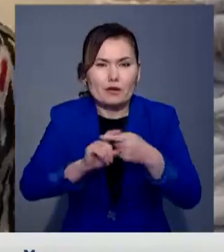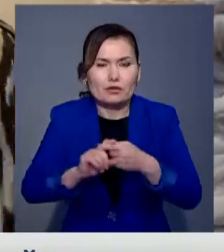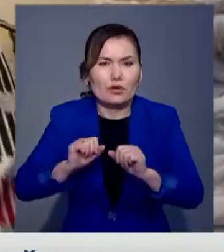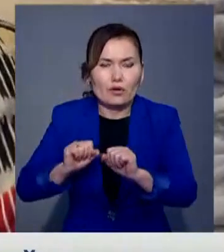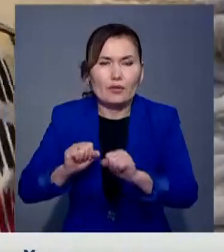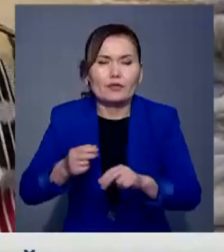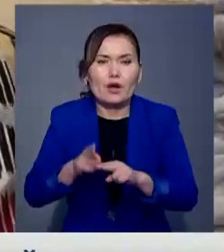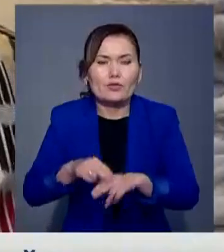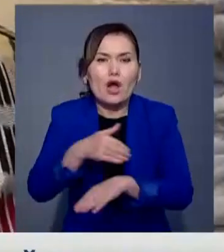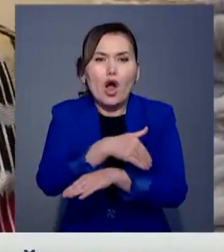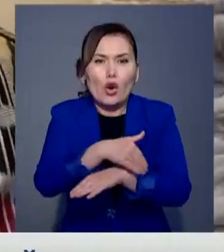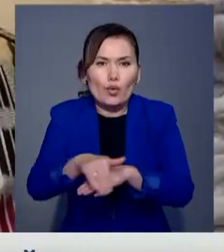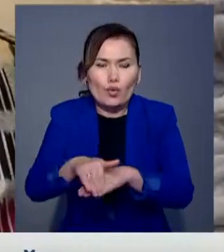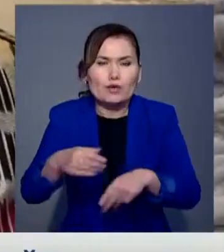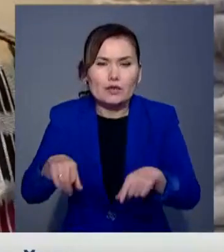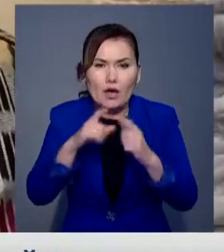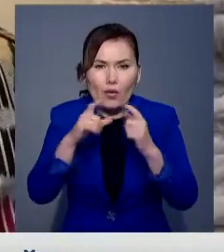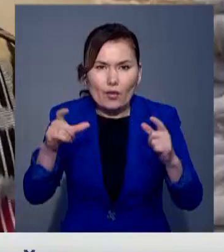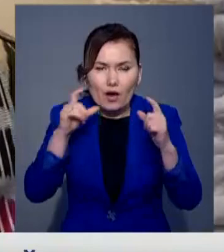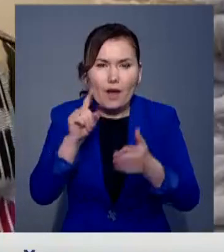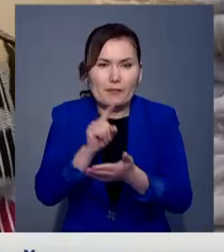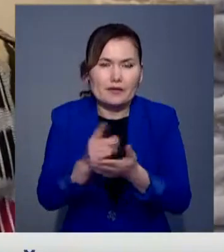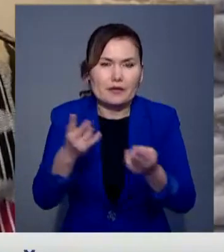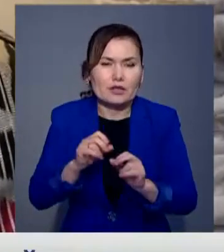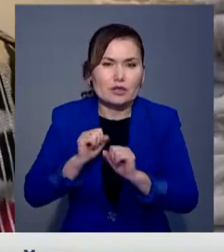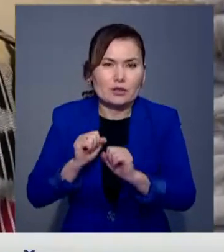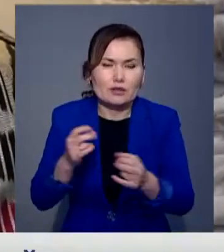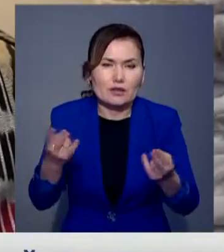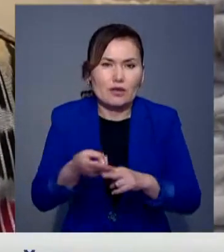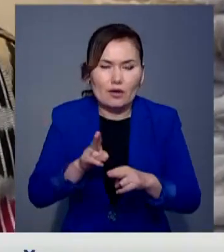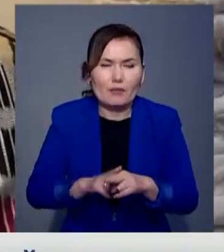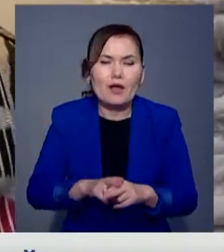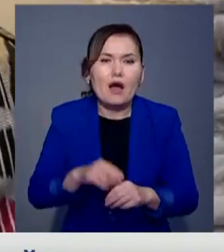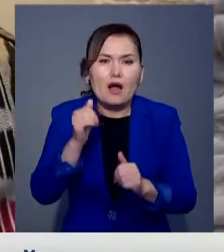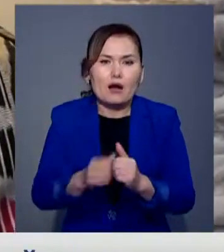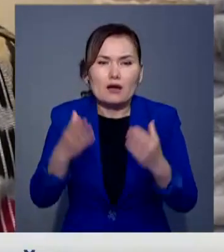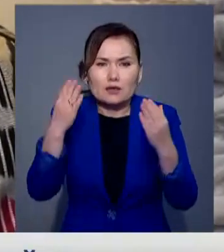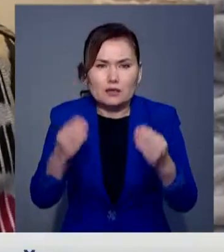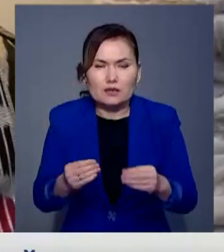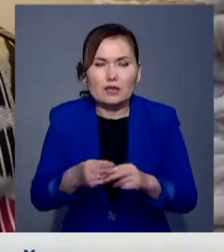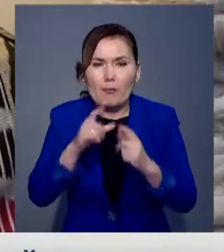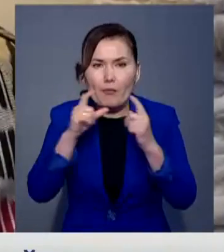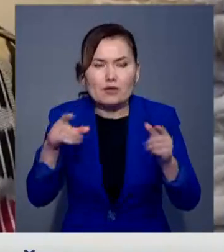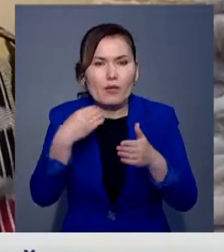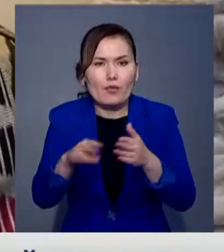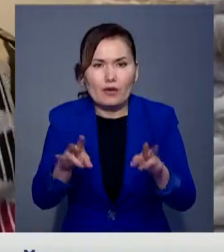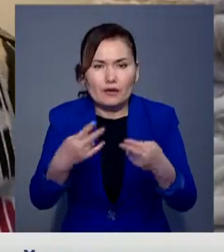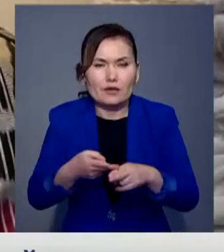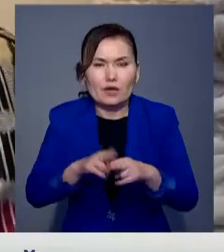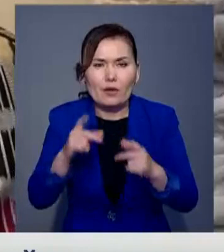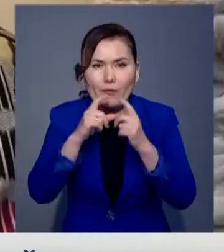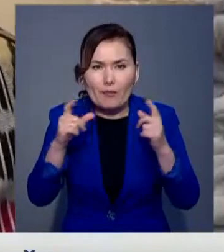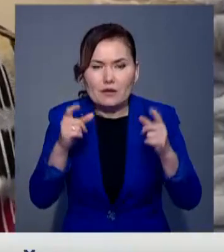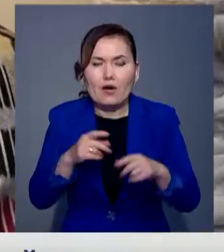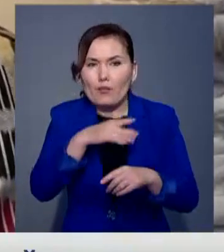көшеде бетпердейлерсіз жүрген азаматтарға осылай көмектесуді ұйғардым. Күнде масқа сатып ала беретін әр адамның мүмкіндігі бола бермейді.